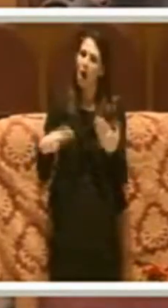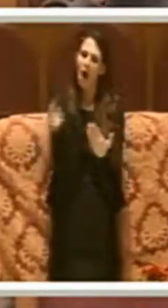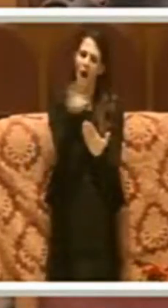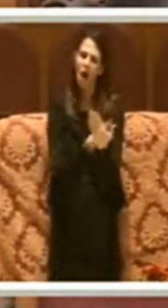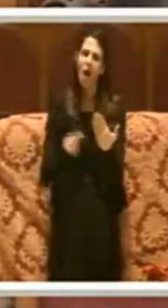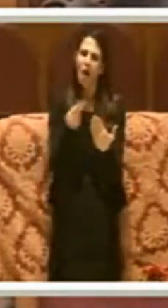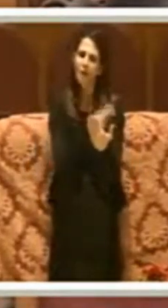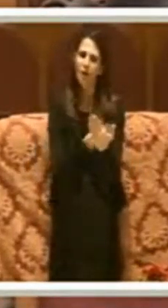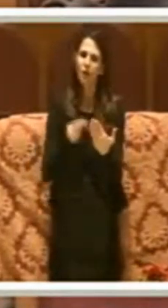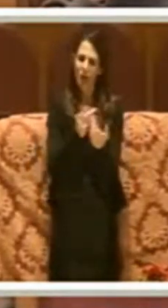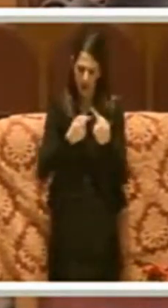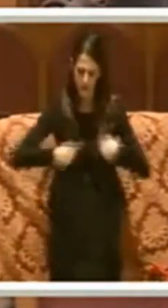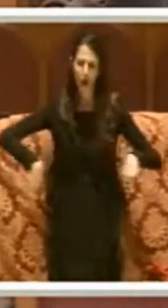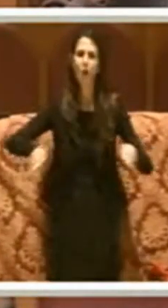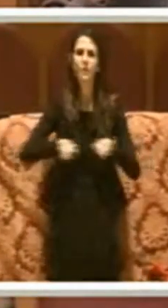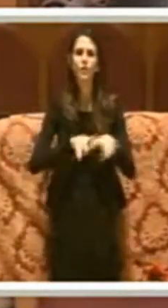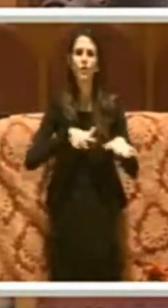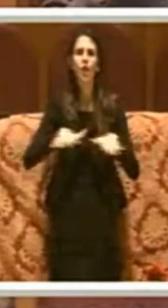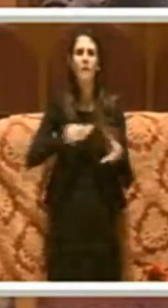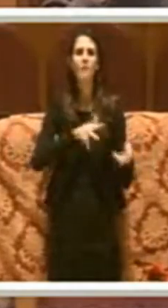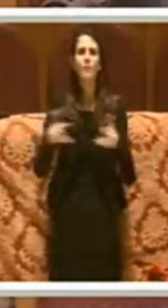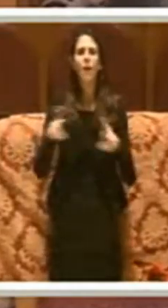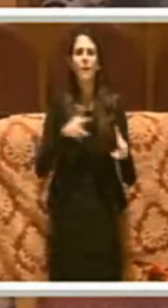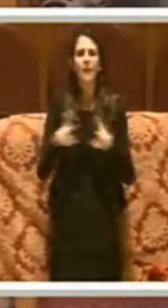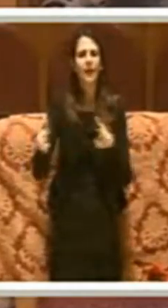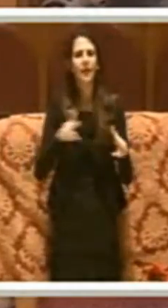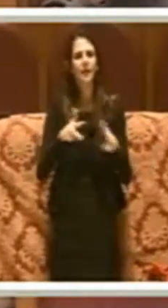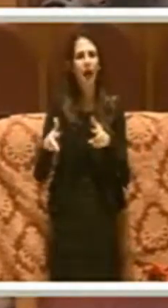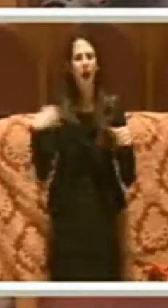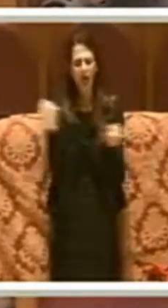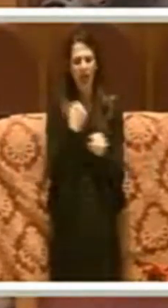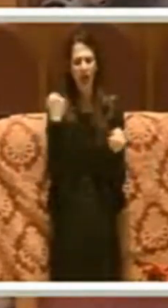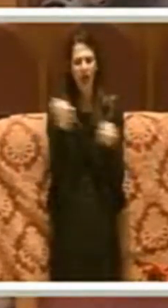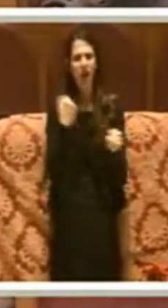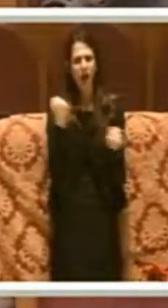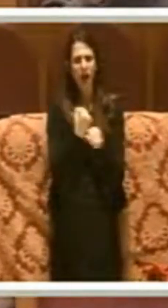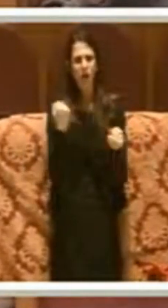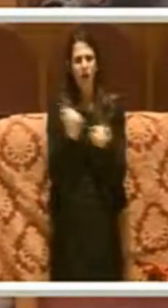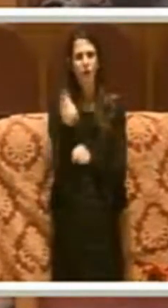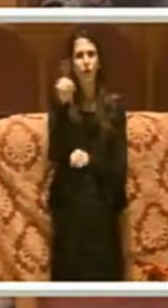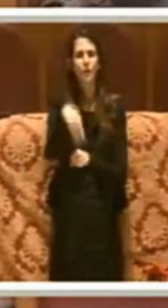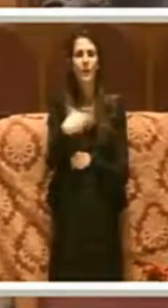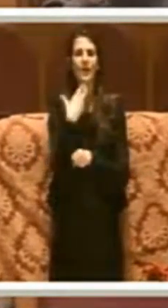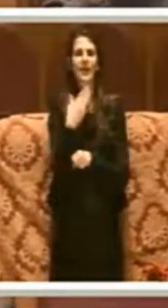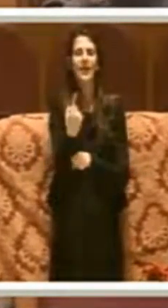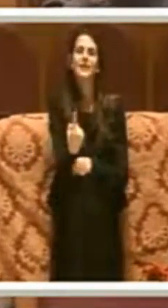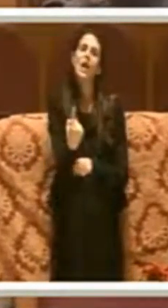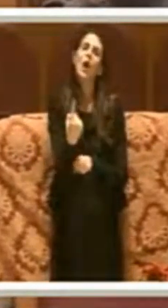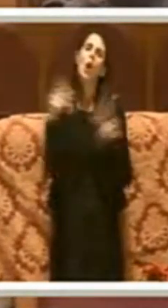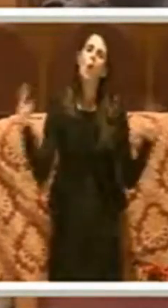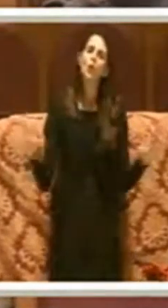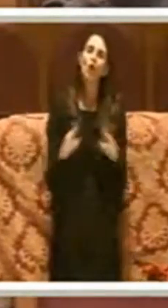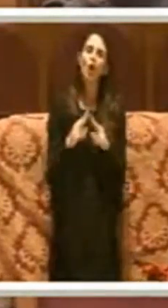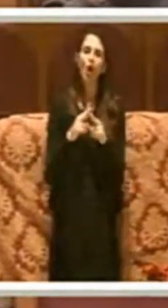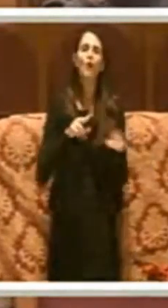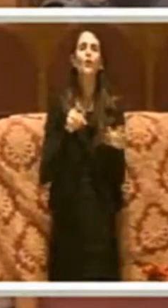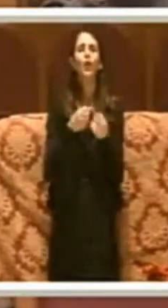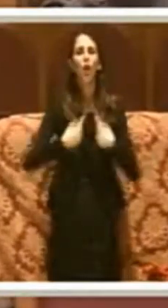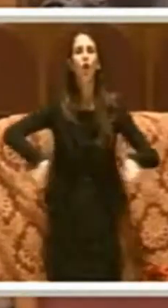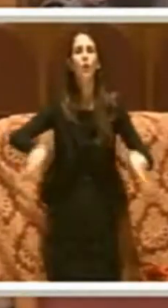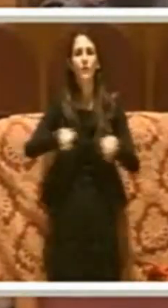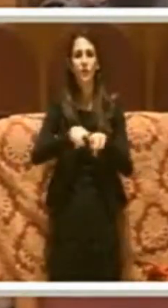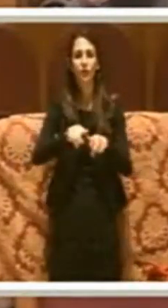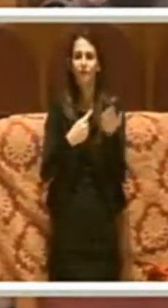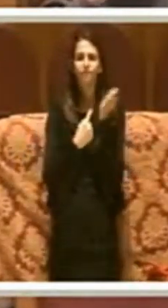Commissione Mobilità ha portato avanti attraverso una seduta di Commissione dove sono state illustrate